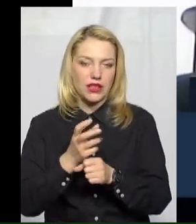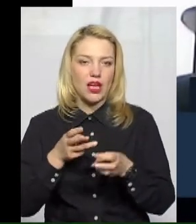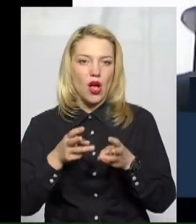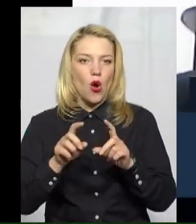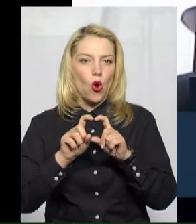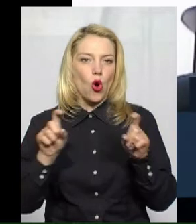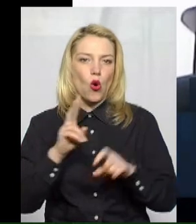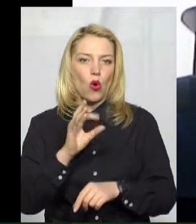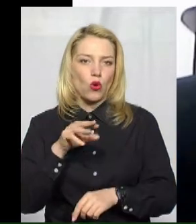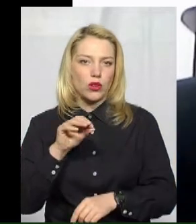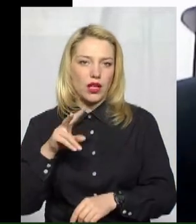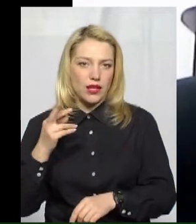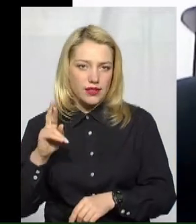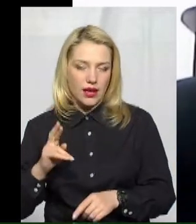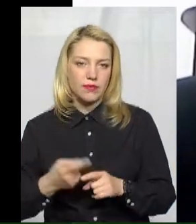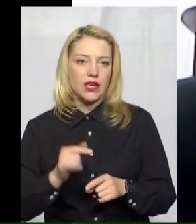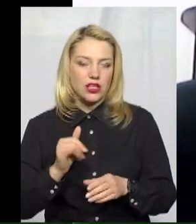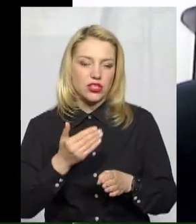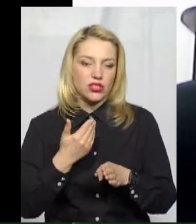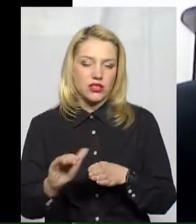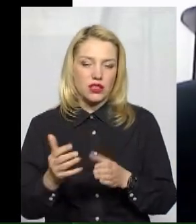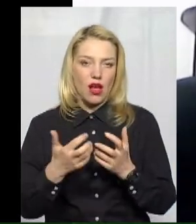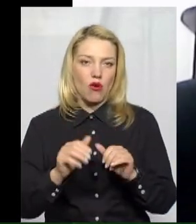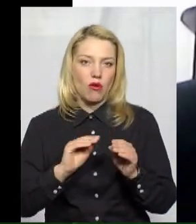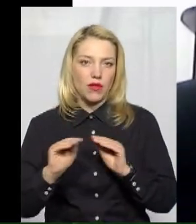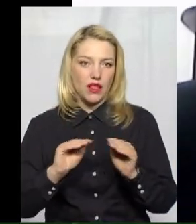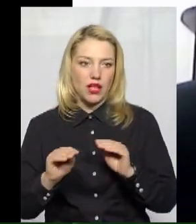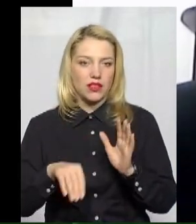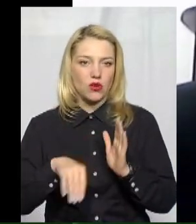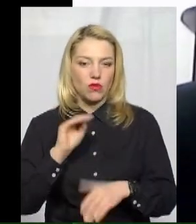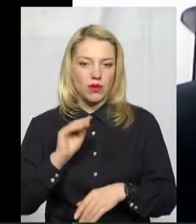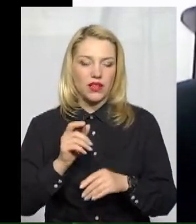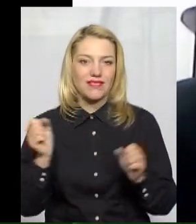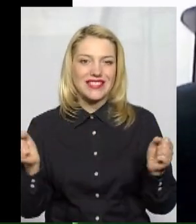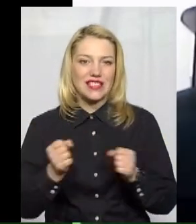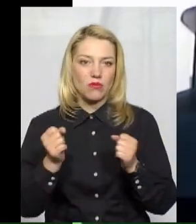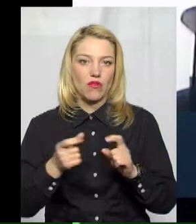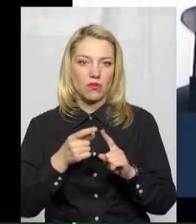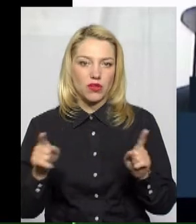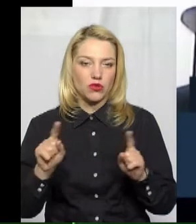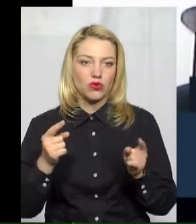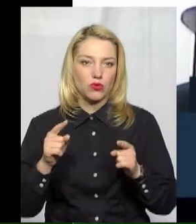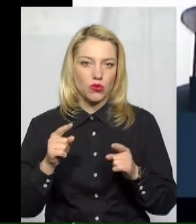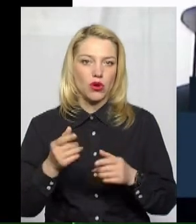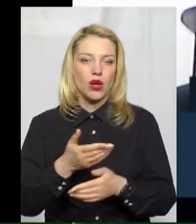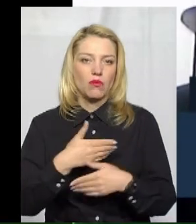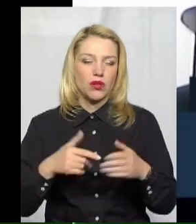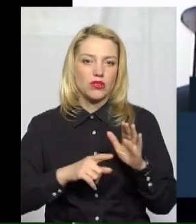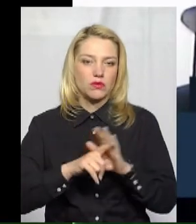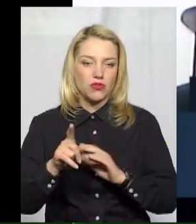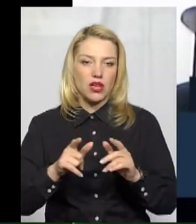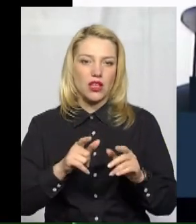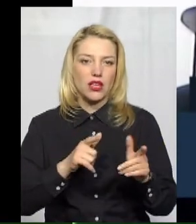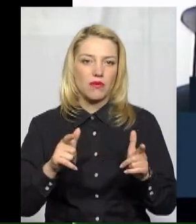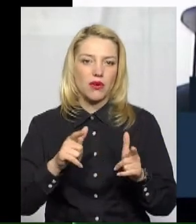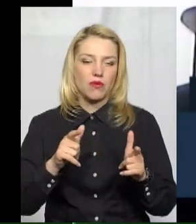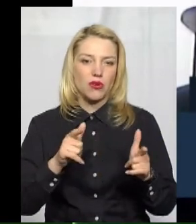Частину обладнання ми ще закупили в зимовий період, тому ми розпочали підготовчі роботи